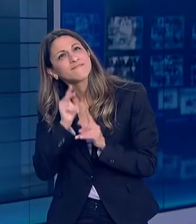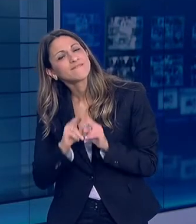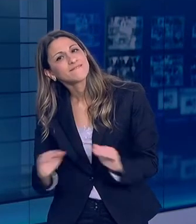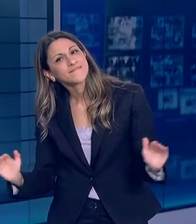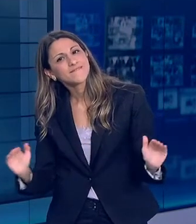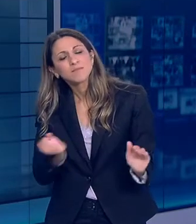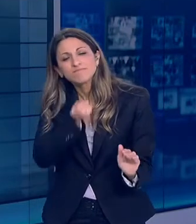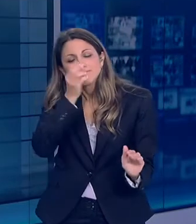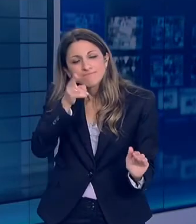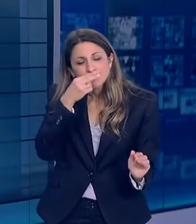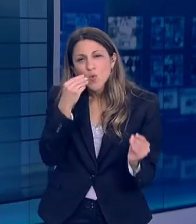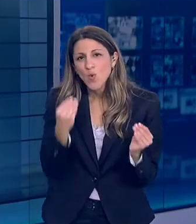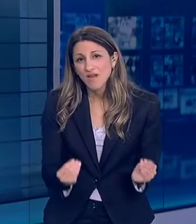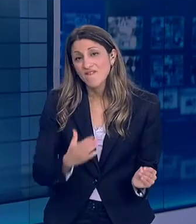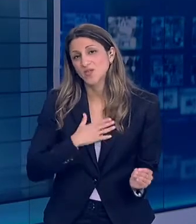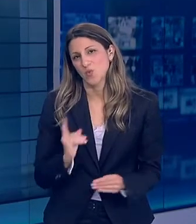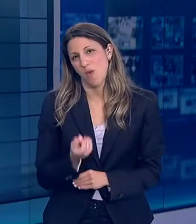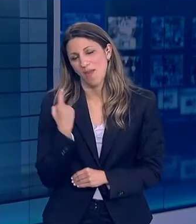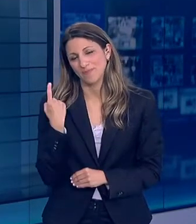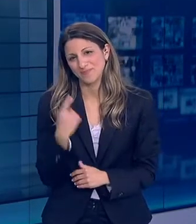ευωδιές που με εγωιτεύουν Σας ευχαριστώ για όλα